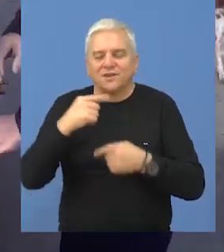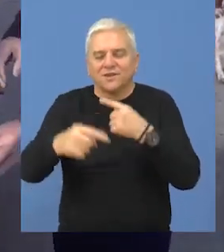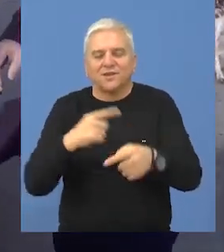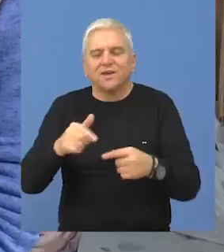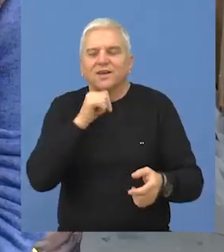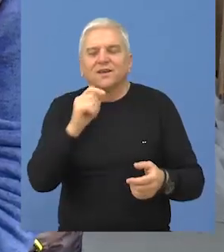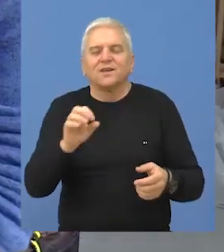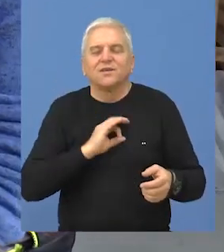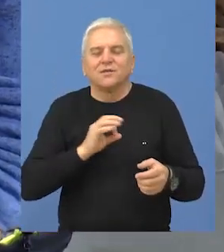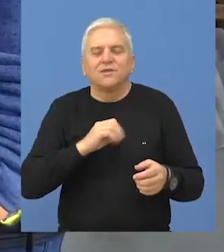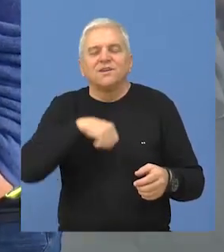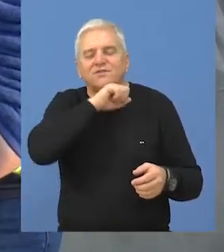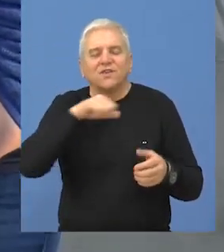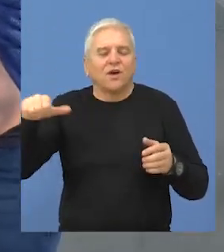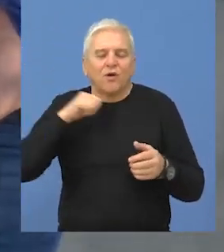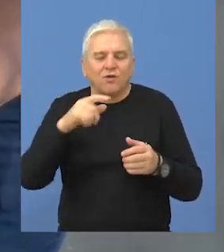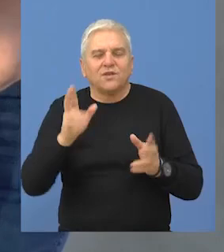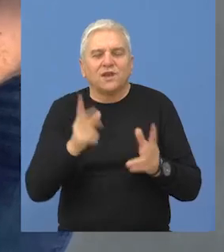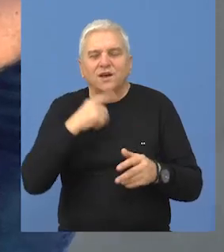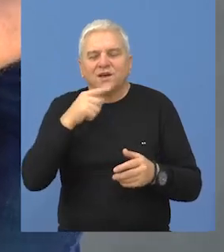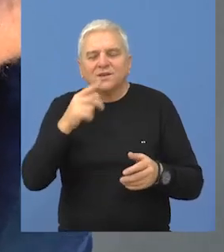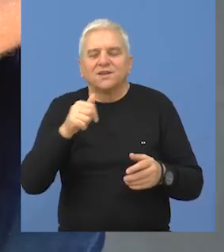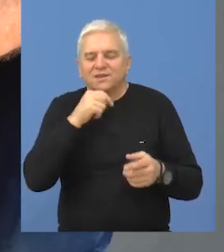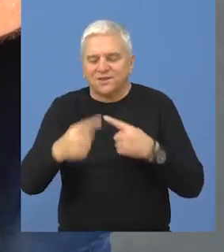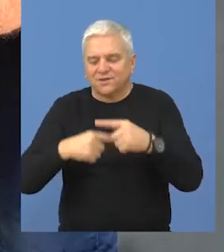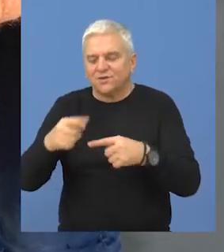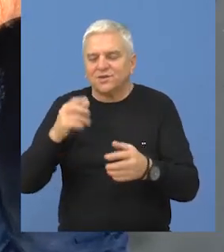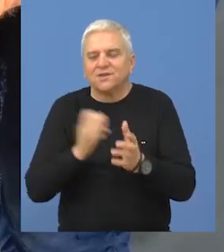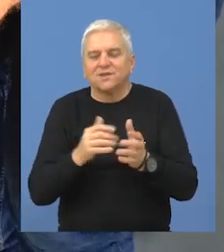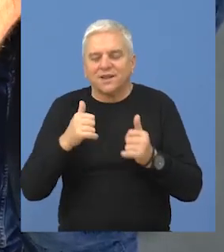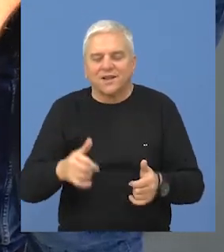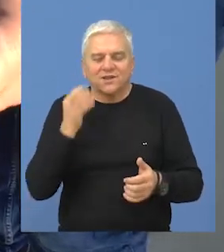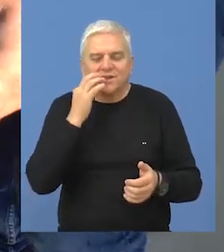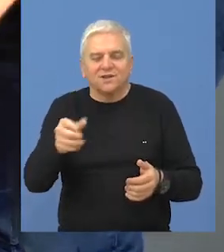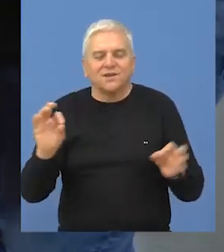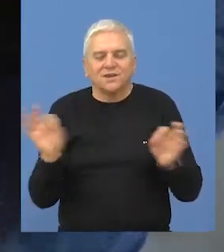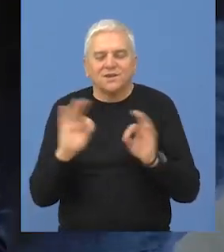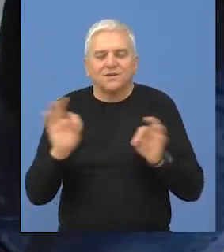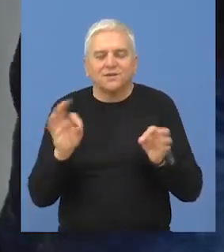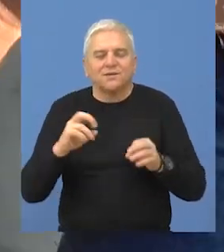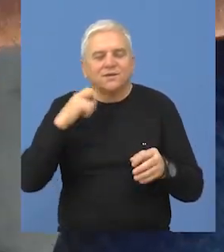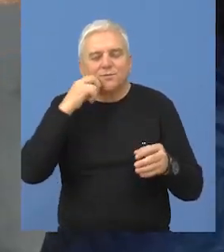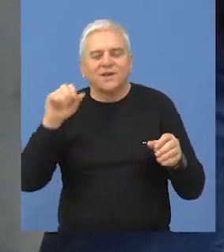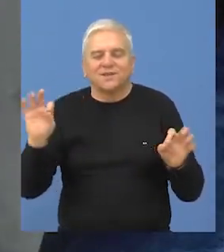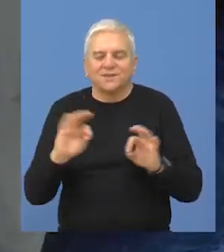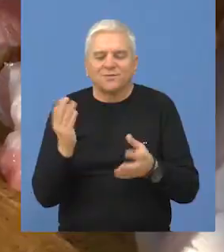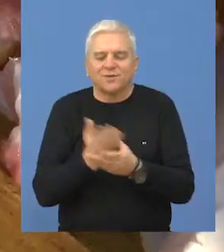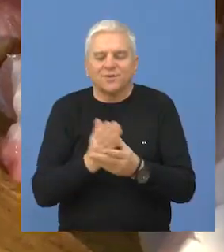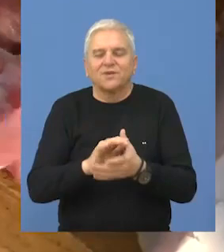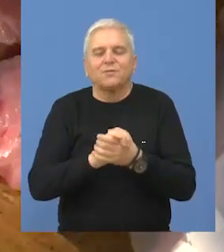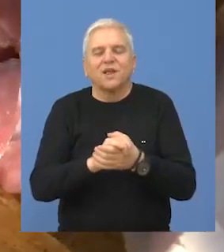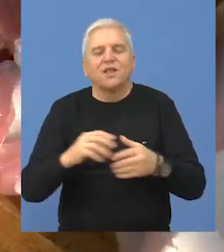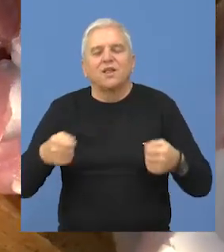tradicionalan, a to je Bečejski svnjokolj. Kao što nalaže tradicija, na današnji dan priprema se mesna zimnica.